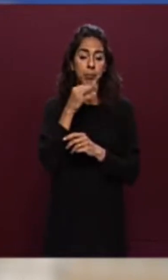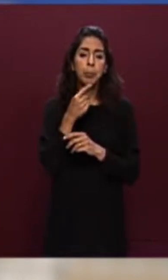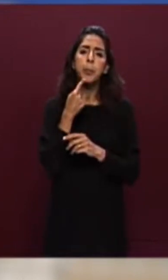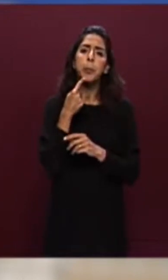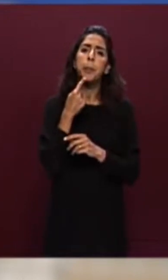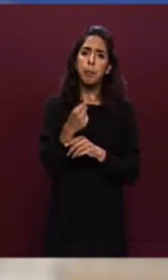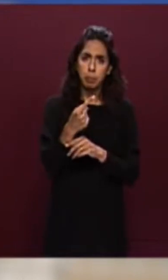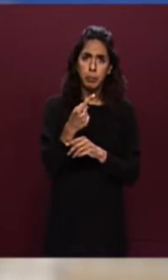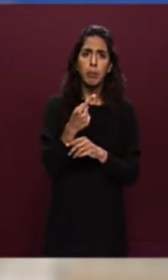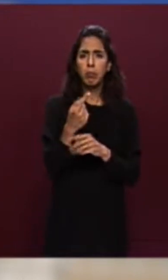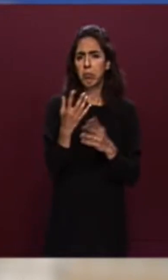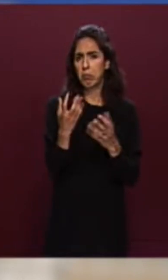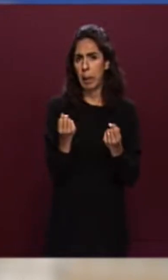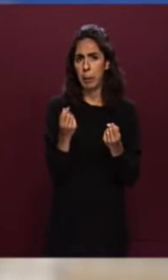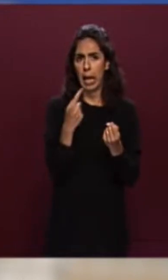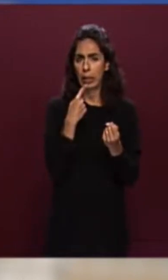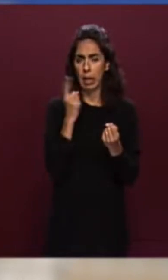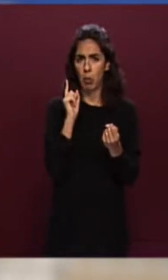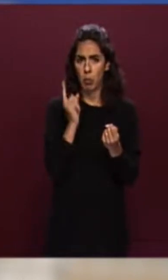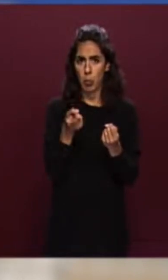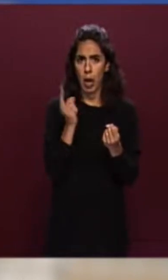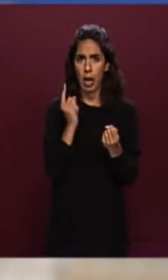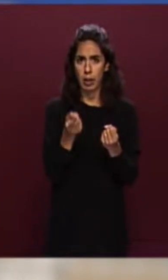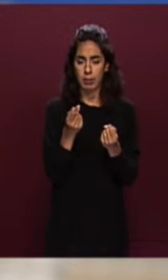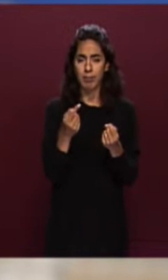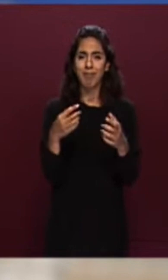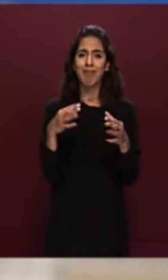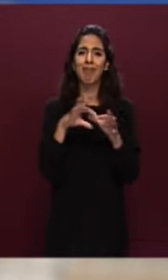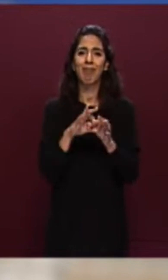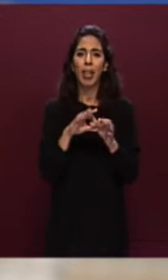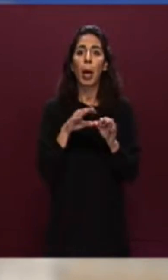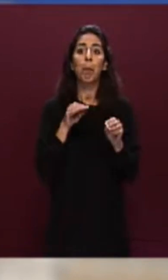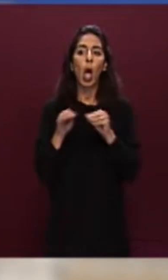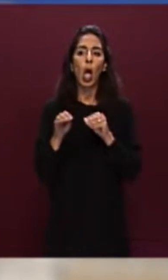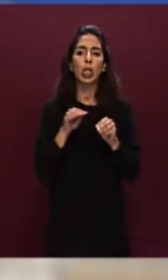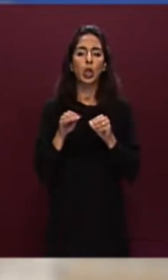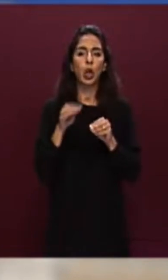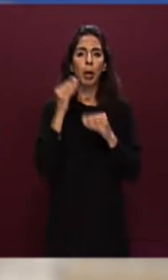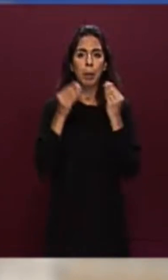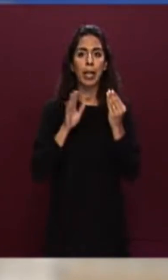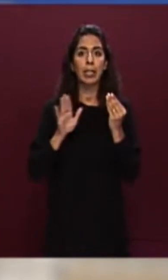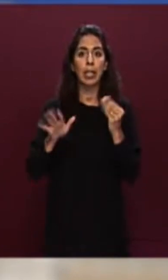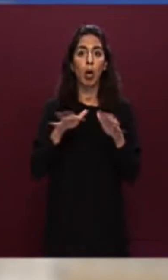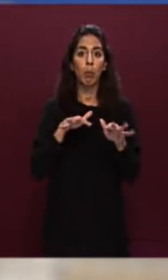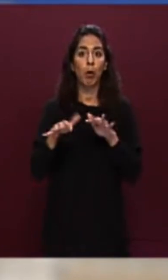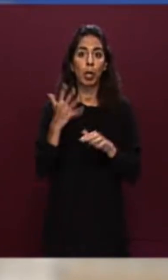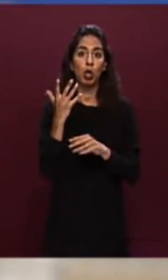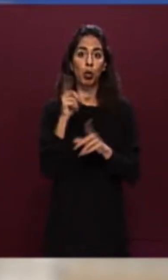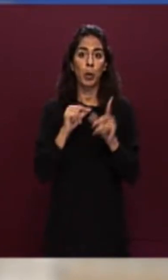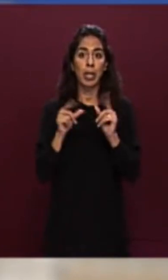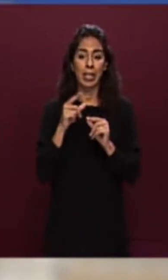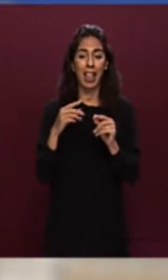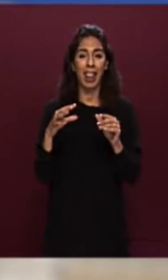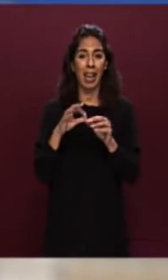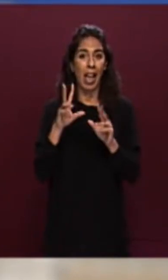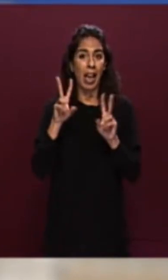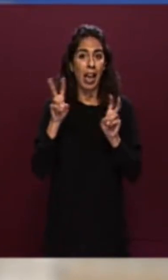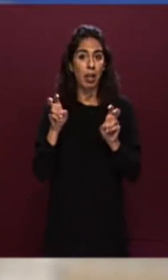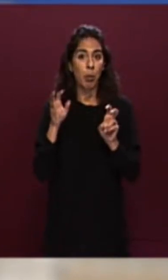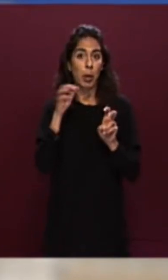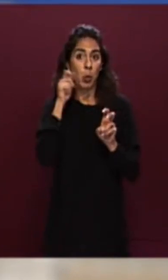un certo punto in buona sostanza in riferimento alla posizione del Movimento 5 Stelle sul tema dell'Ucraina dice